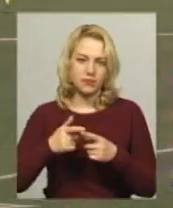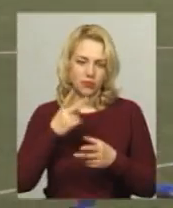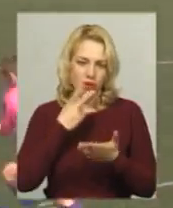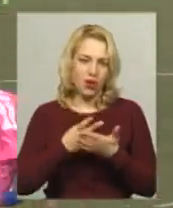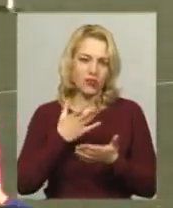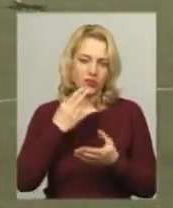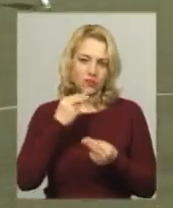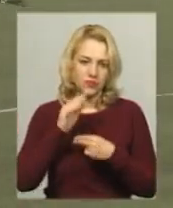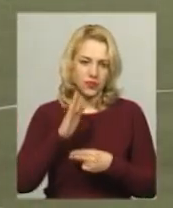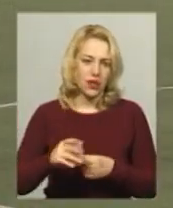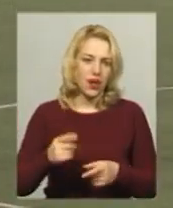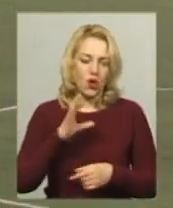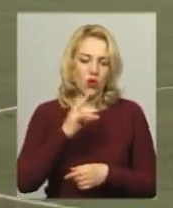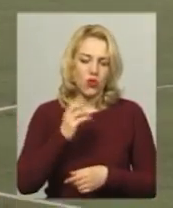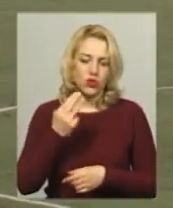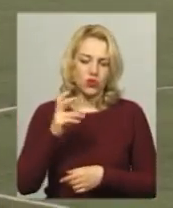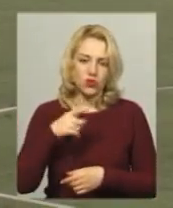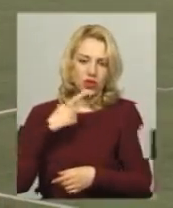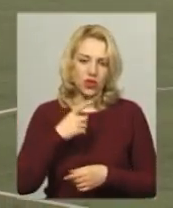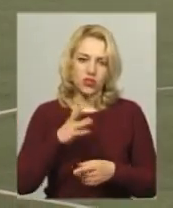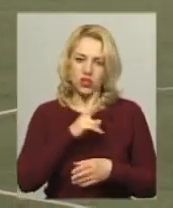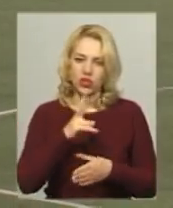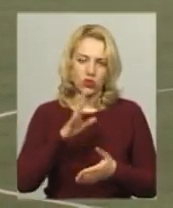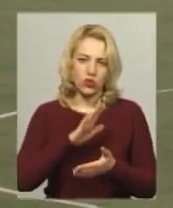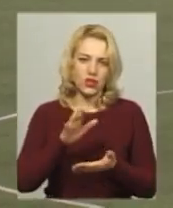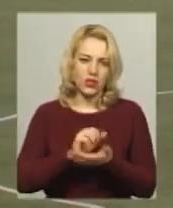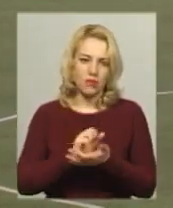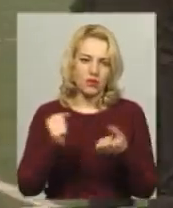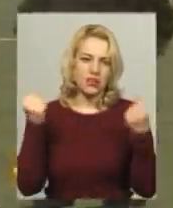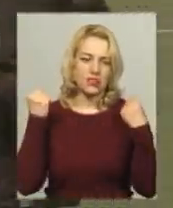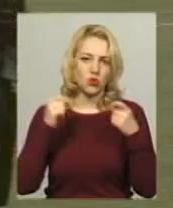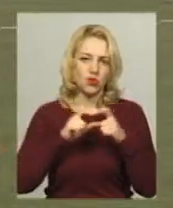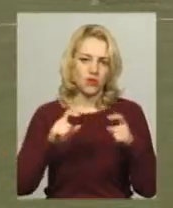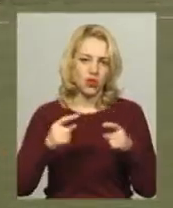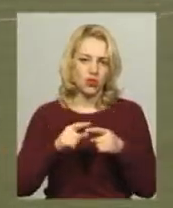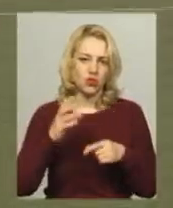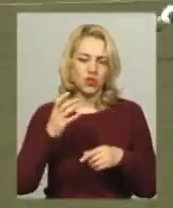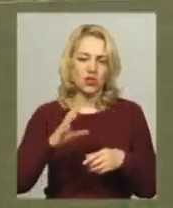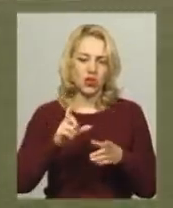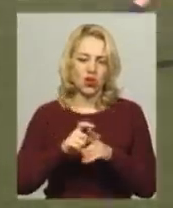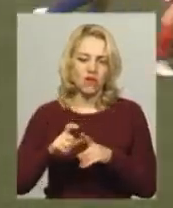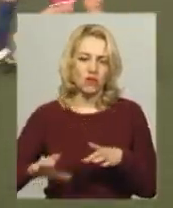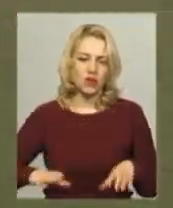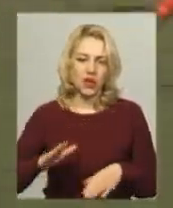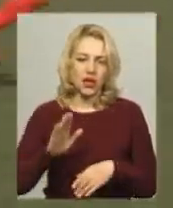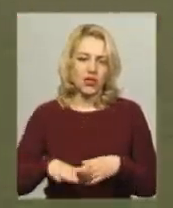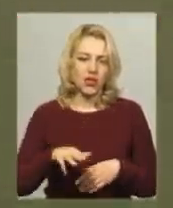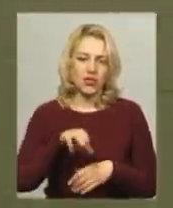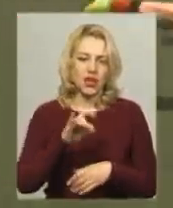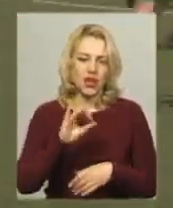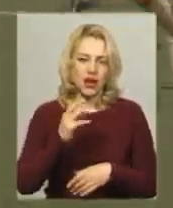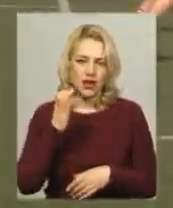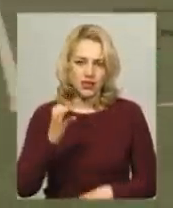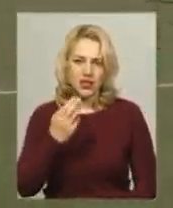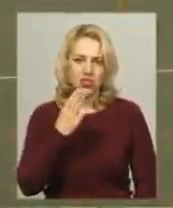Володимир Онищук каже, ніхто з гравців не займається в спортивних школах. За словами тренера, наймолодший гравець Тарас Швець має хороші